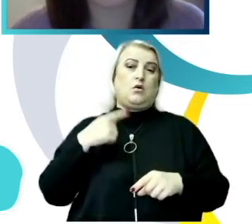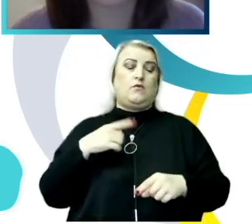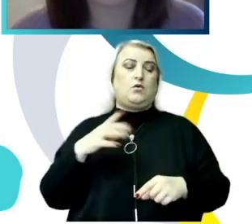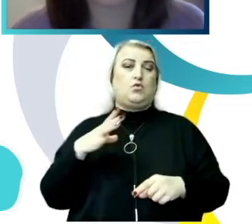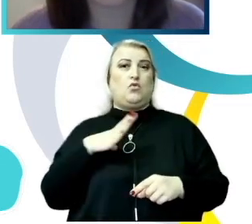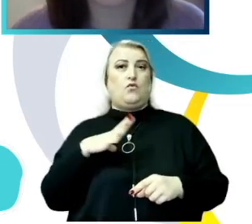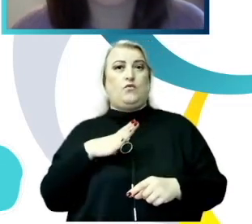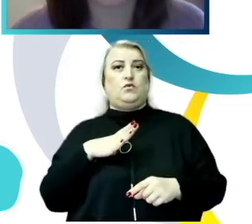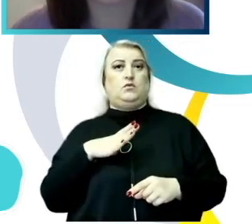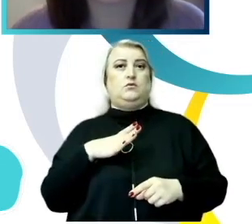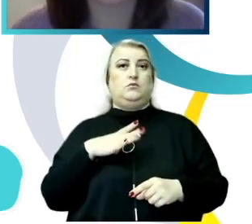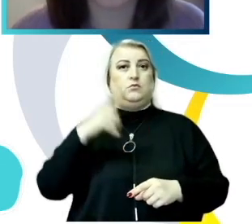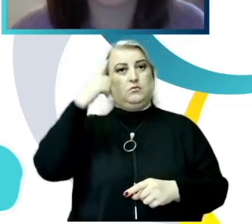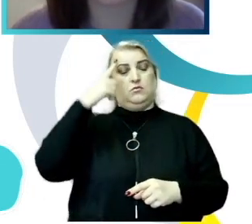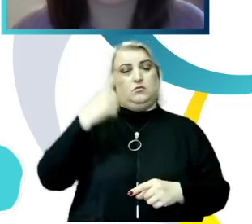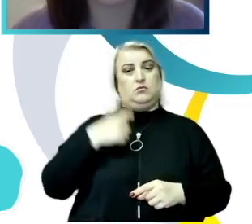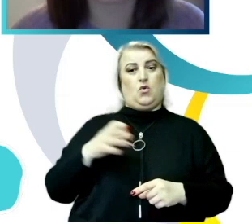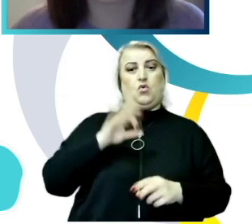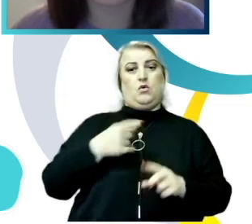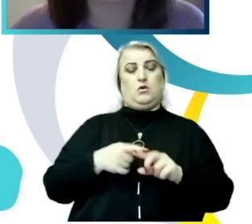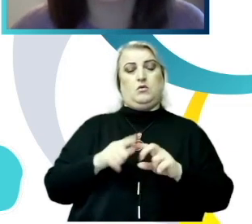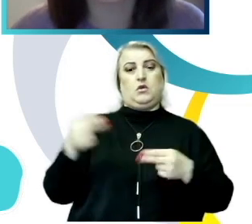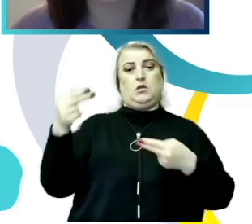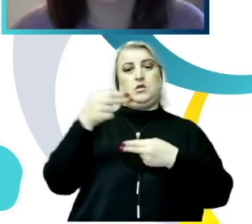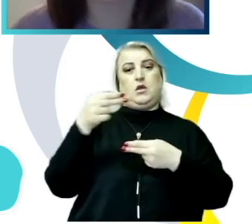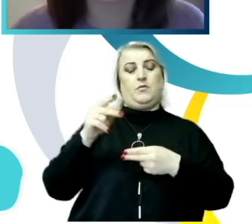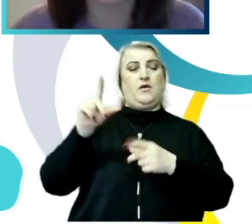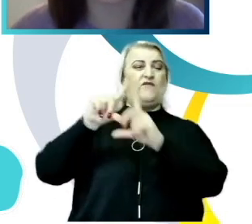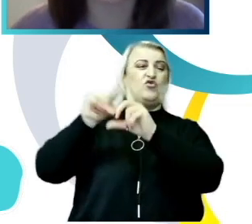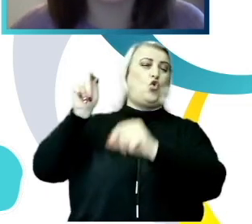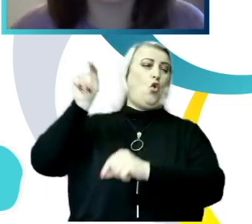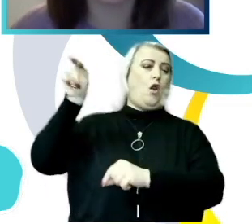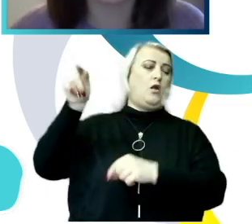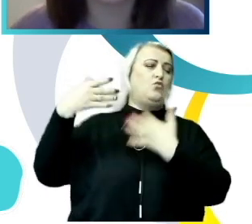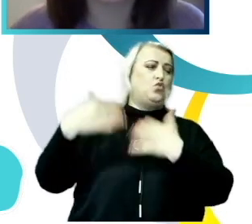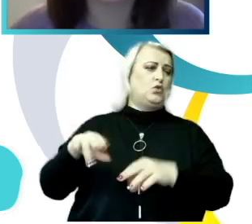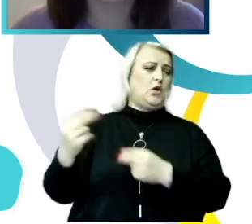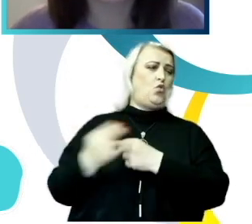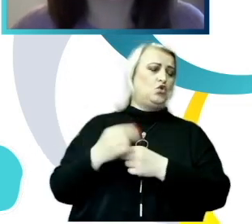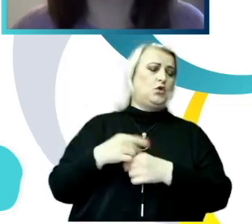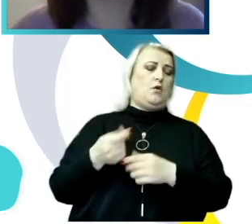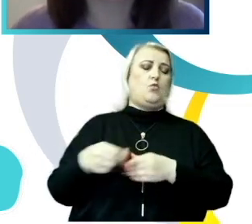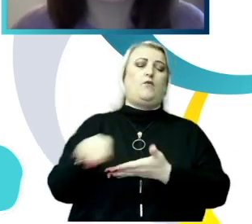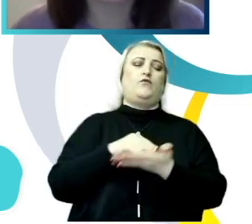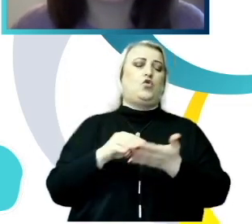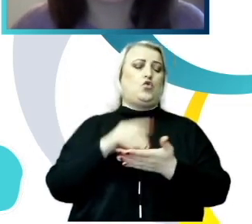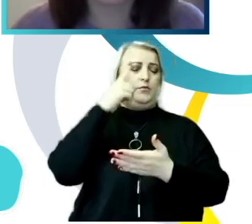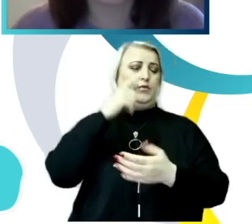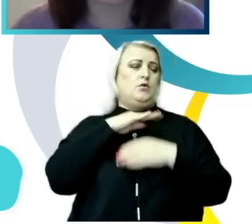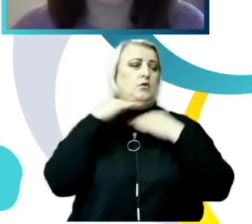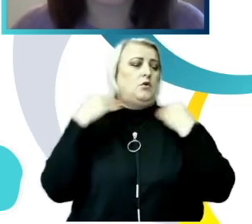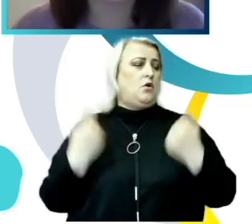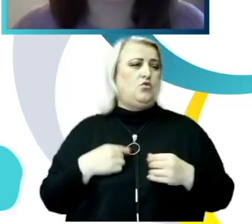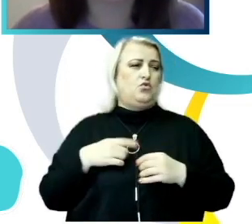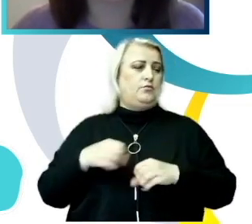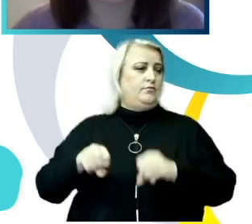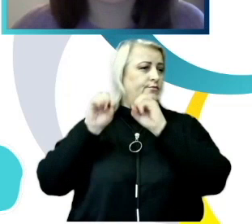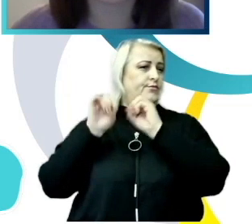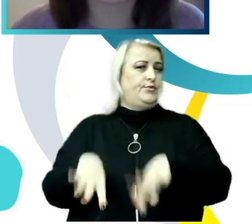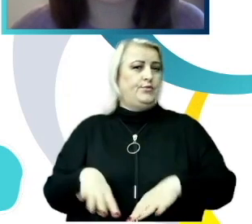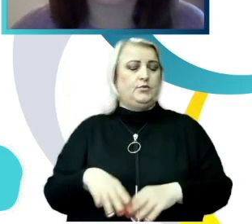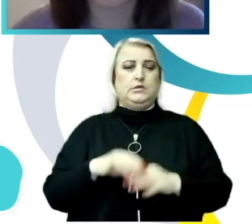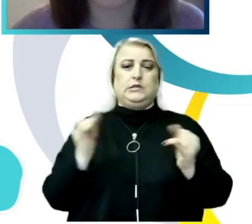despre această tematică în instituție de învățământ anterior și practic se întrerupe procesul ăsta de